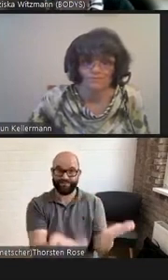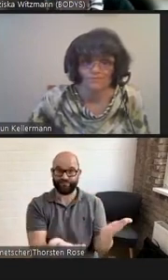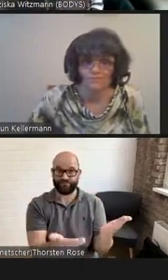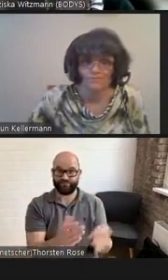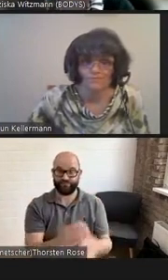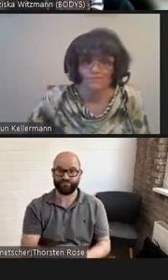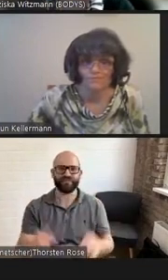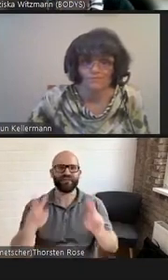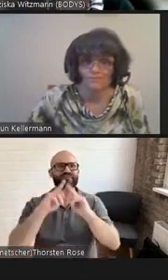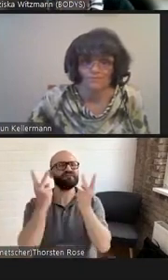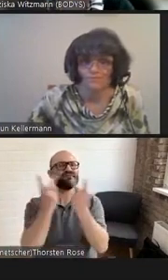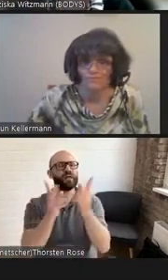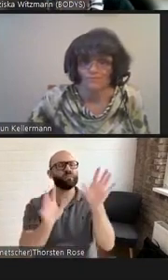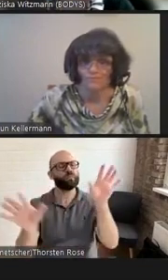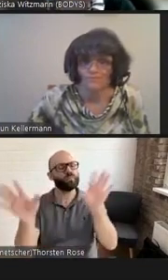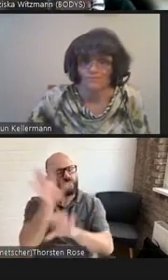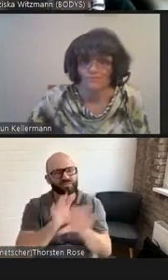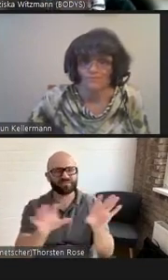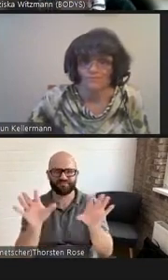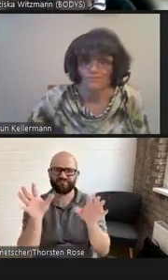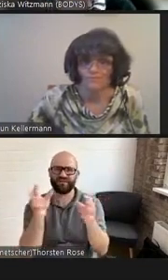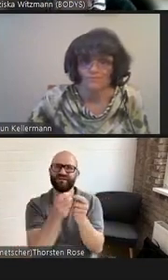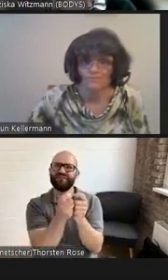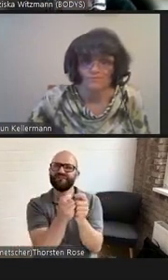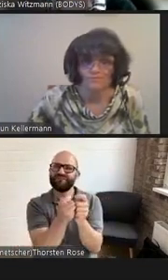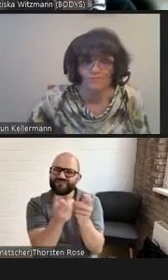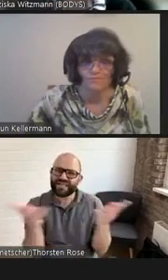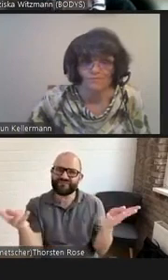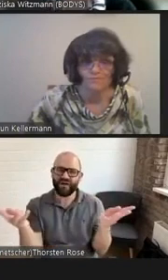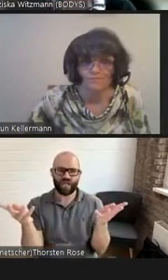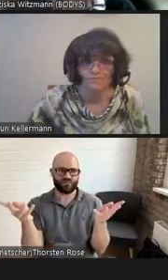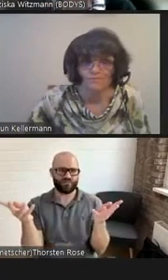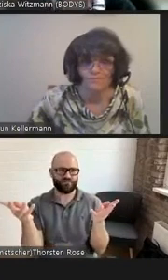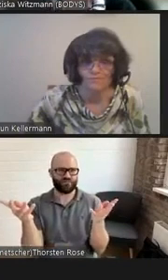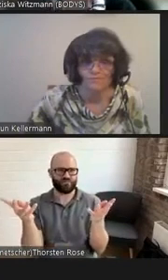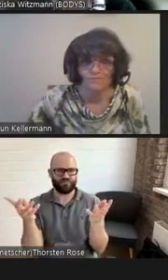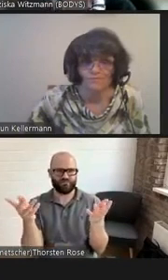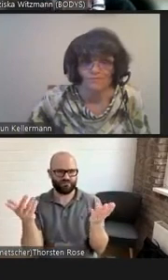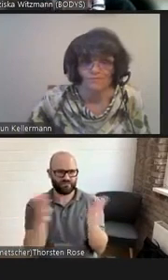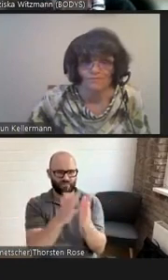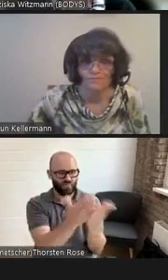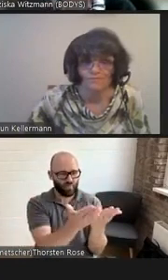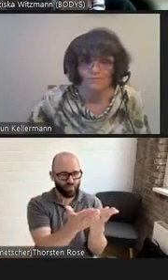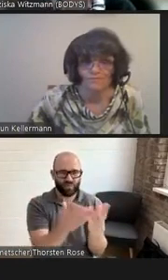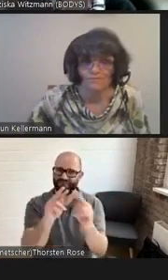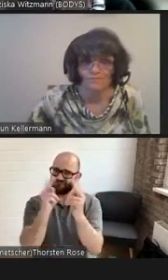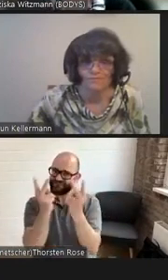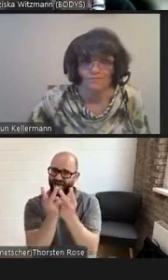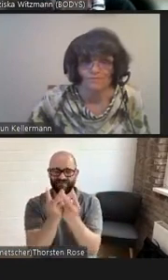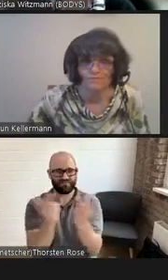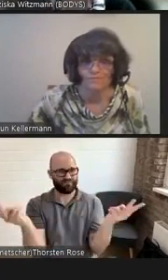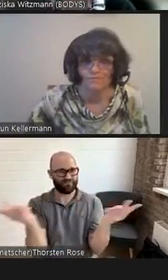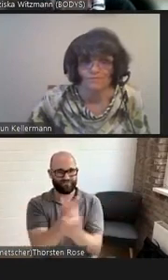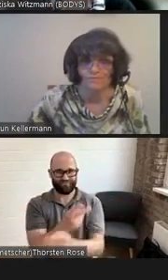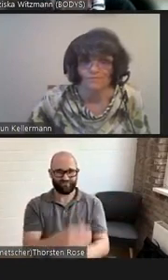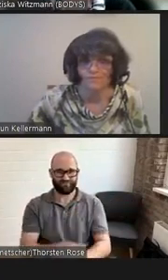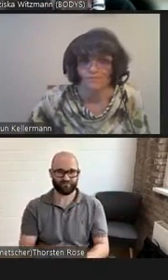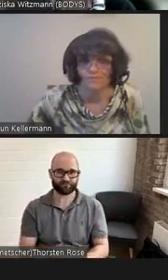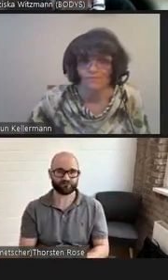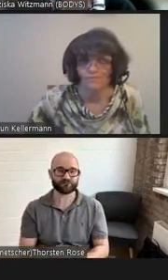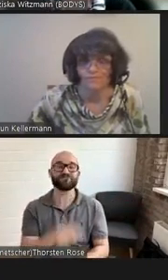und auch die Menschen in der Welt und auf der Welt sind vielfältig. Die Literatur aber